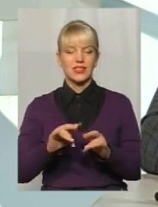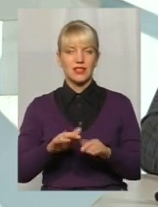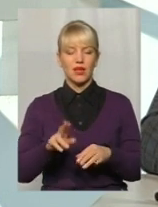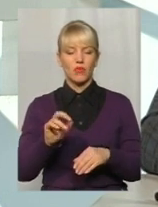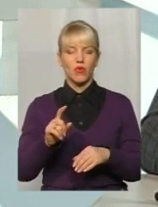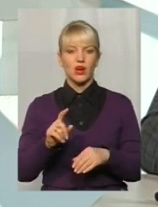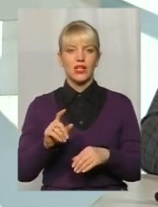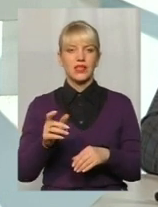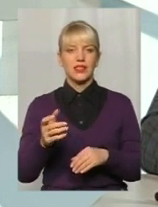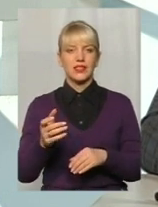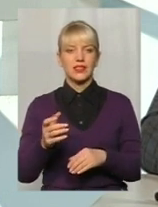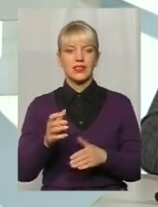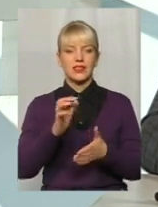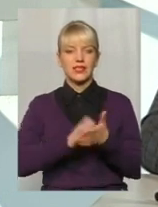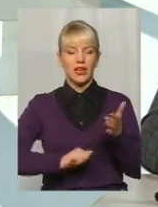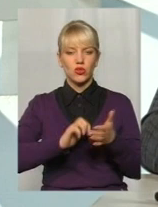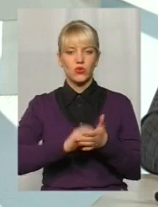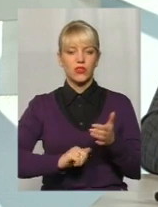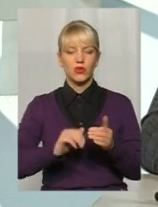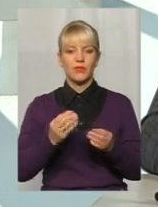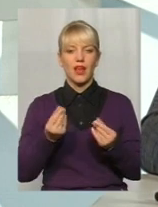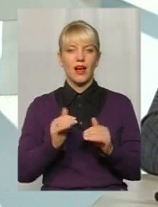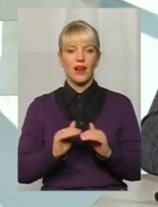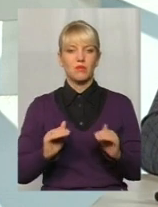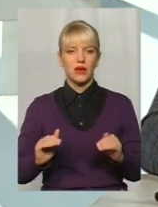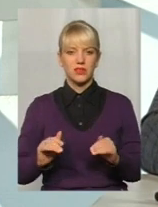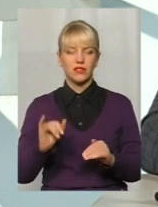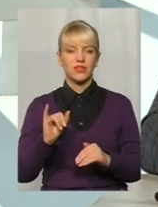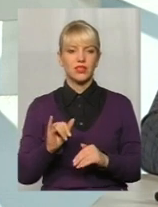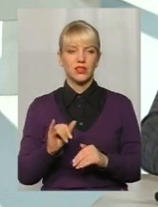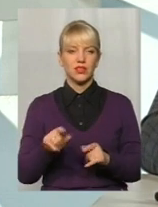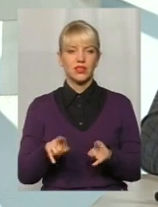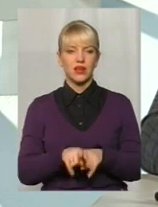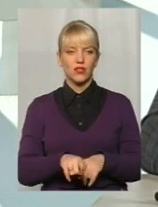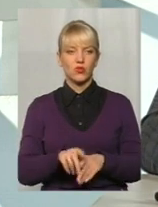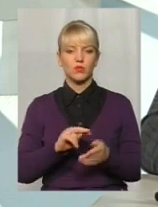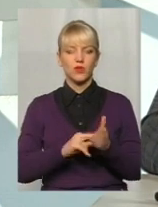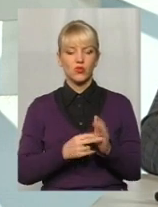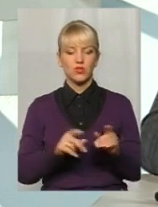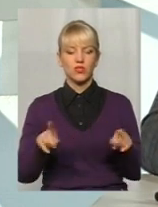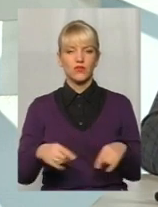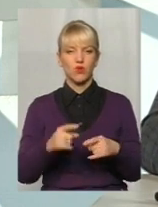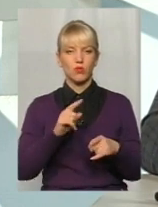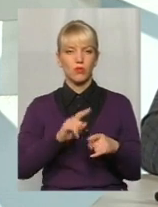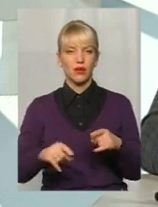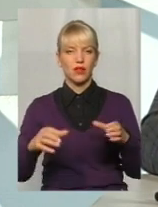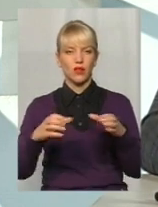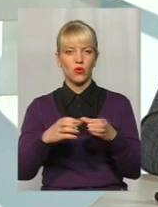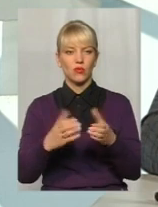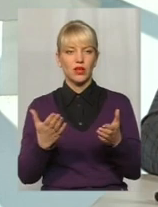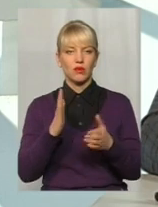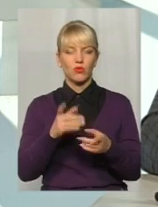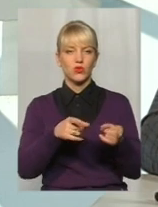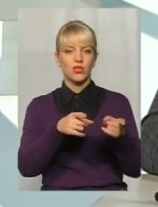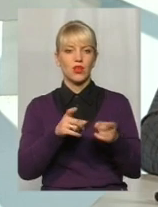аліментів на території Хмельницької області. Також планується створення мобільних груп, які будуть